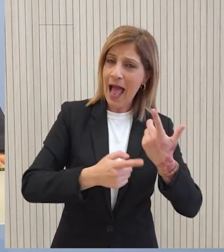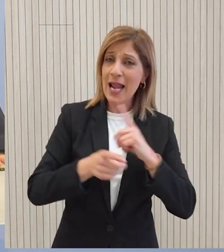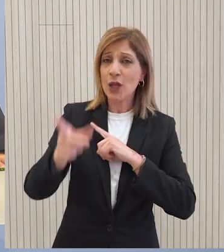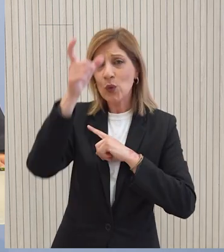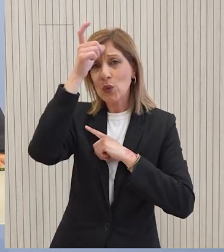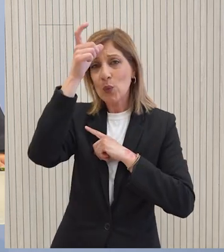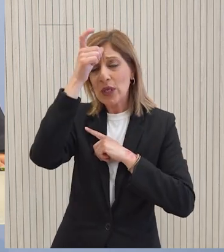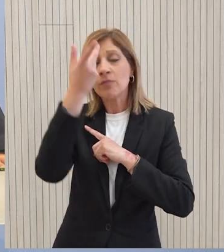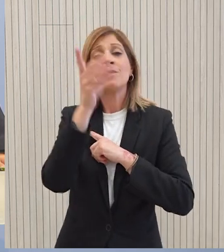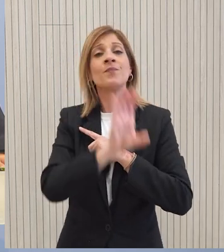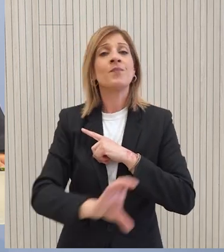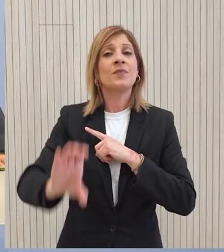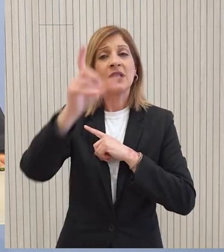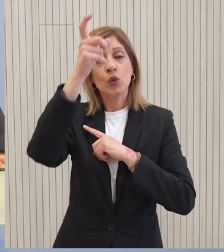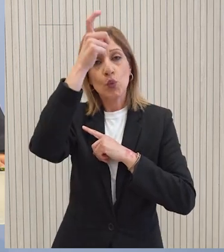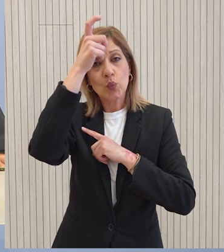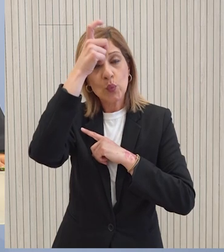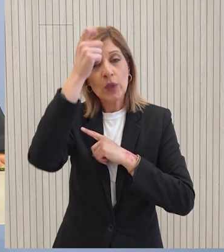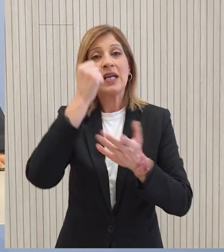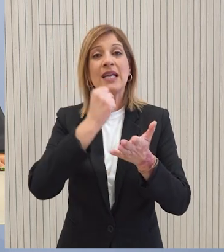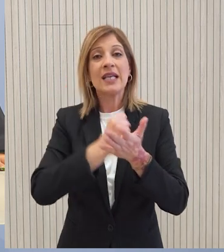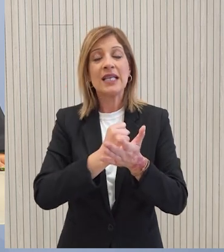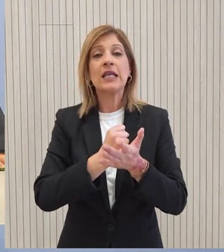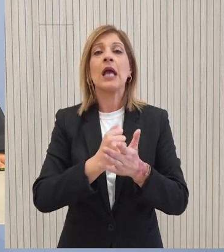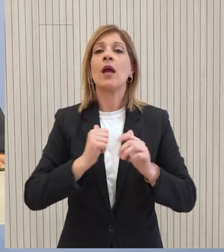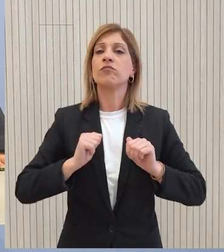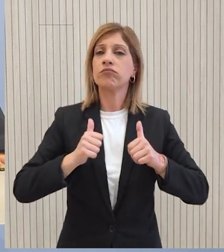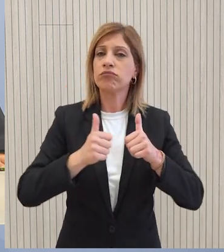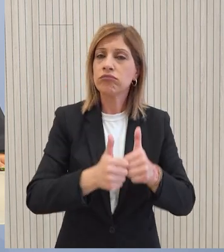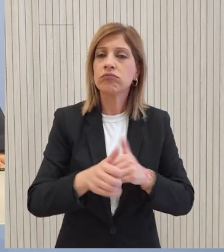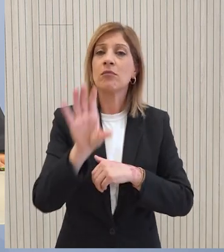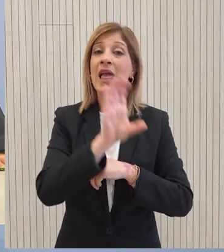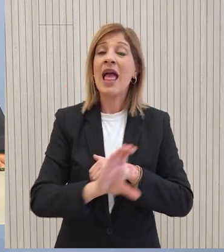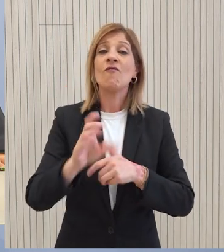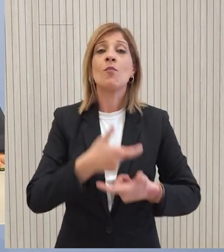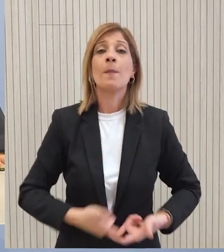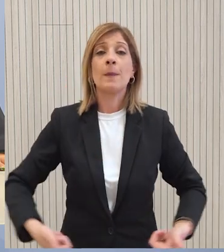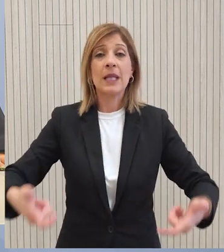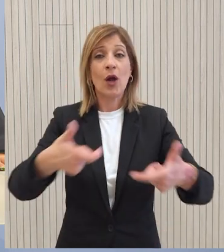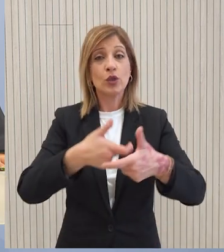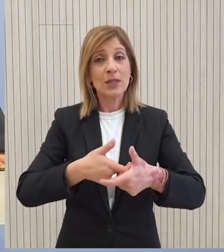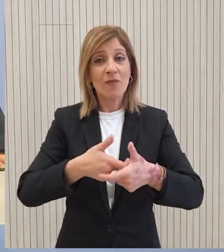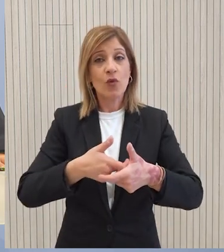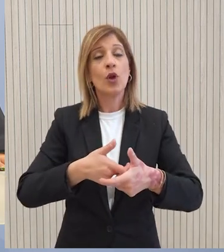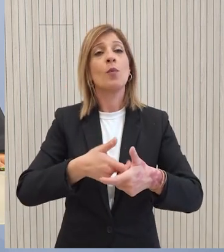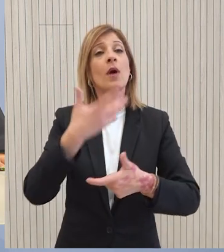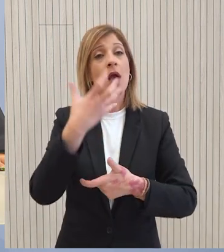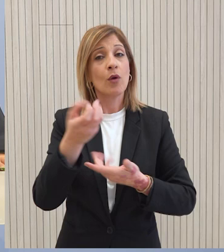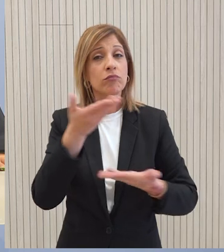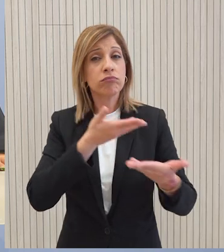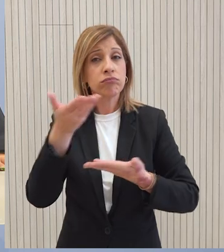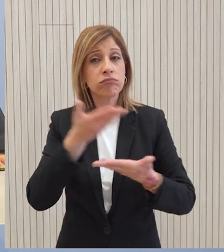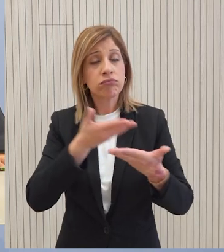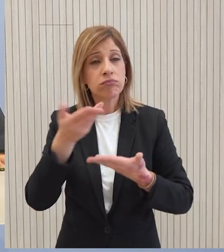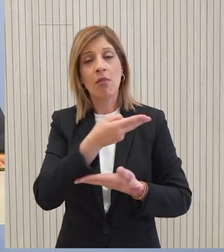μέσα από την πρωτοβουλία μας αλλά και από το μήνυμα που έχει στείλει το Ευρωπαϊκό Συμβούλιο μπορεί να υπάρξει αυτή η αμοιβία από φιλής